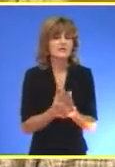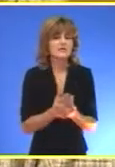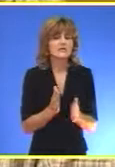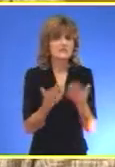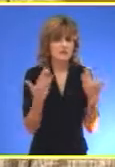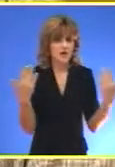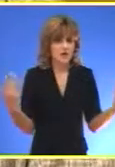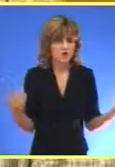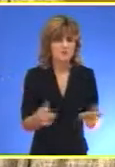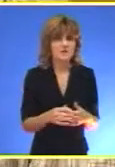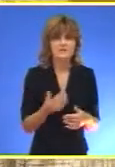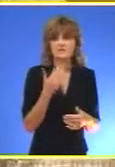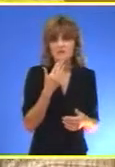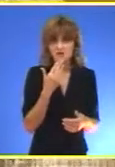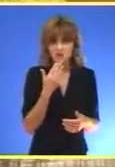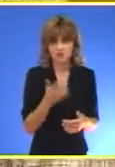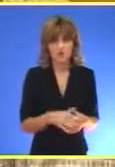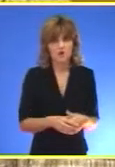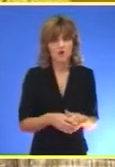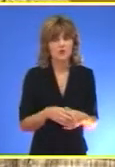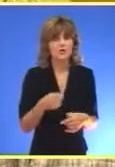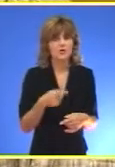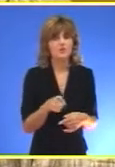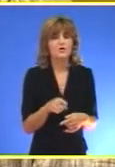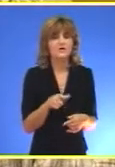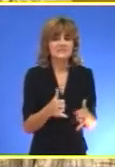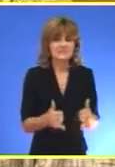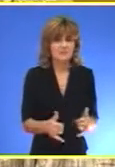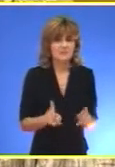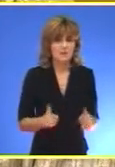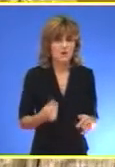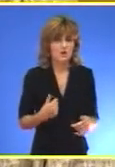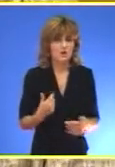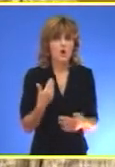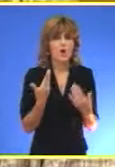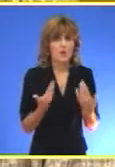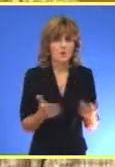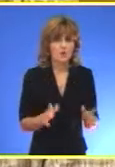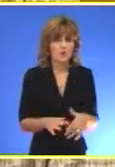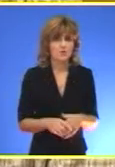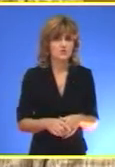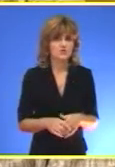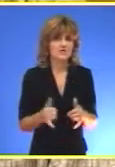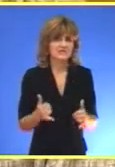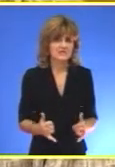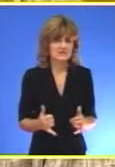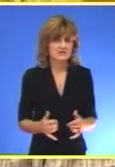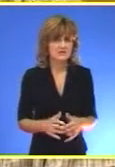komično i smješno Da se tek sada to može omogućiti Pa slušajte, sad su